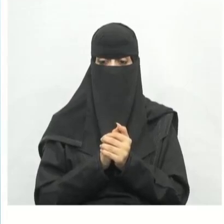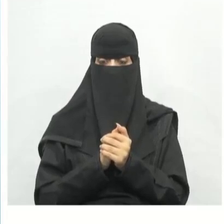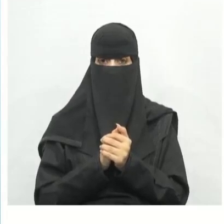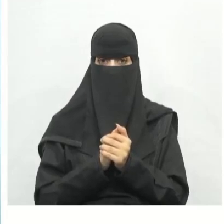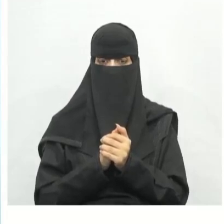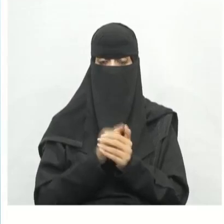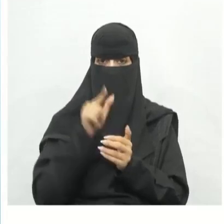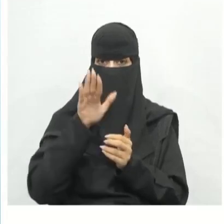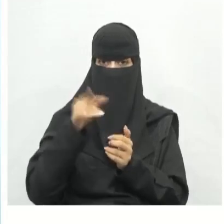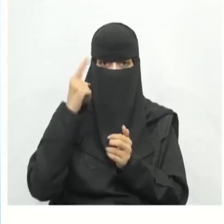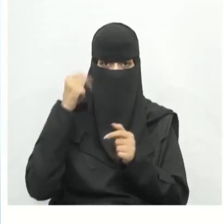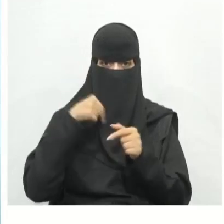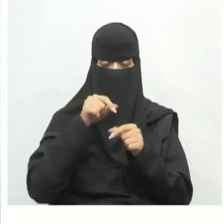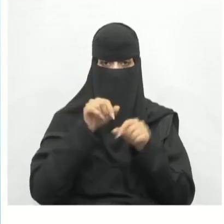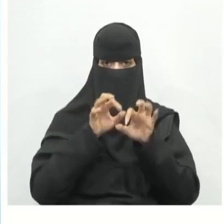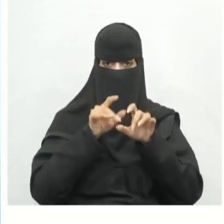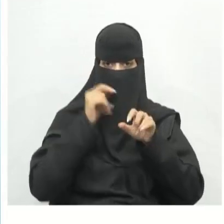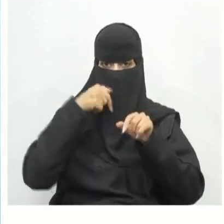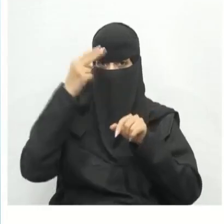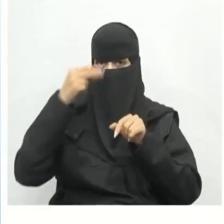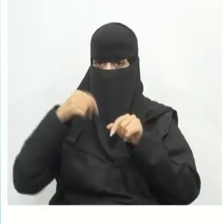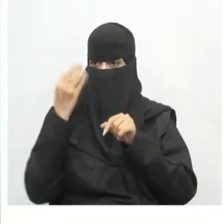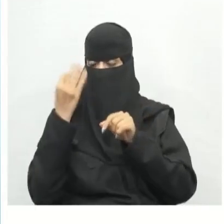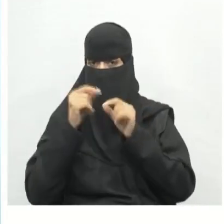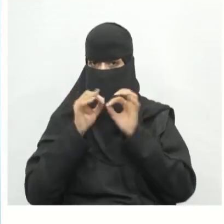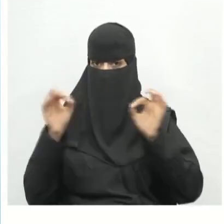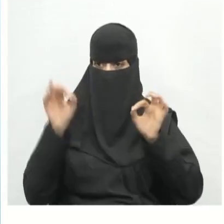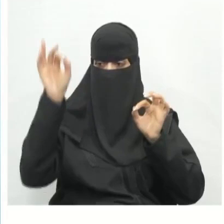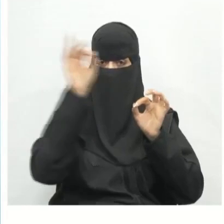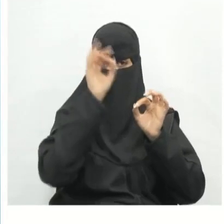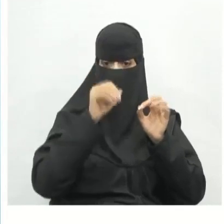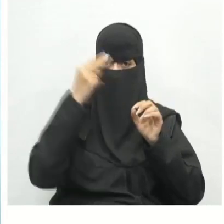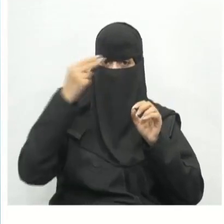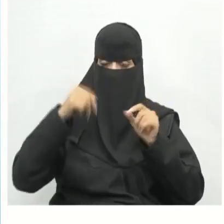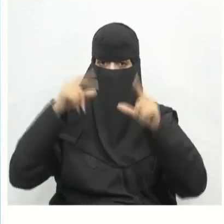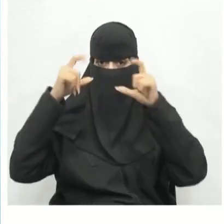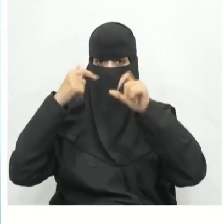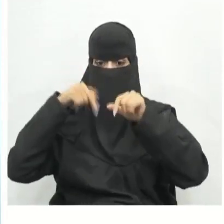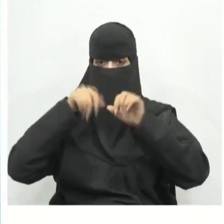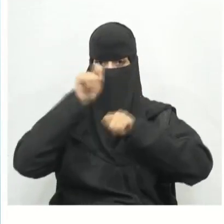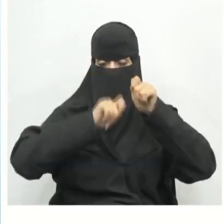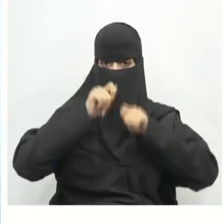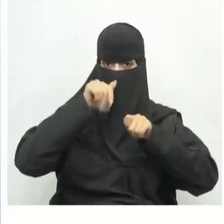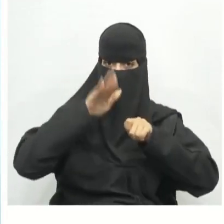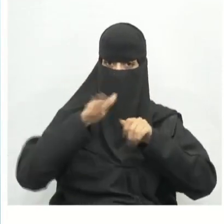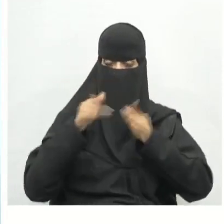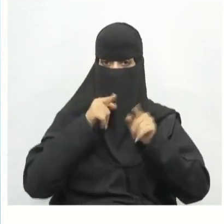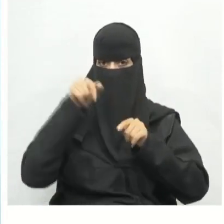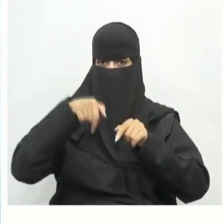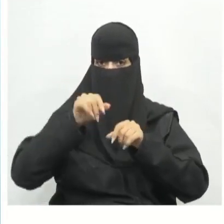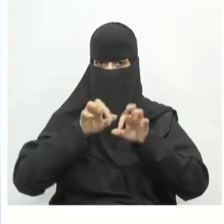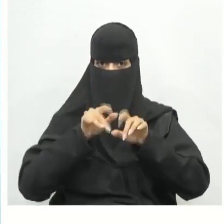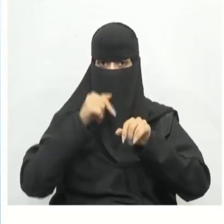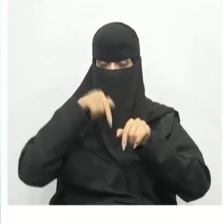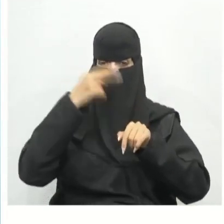أيضا تعرفنا على تقنيات الرسم ثلاثي الأبعاد أولا رسومات تصويرية المستخدمة وهي تقنية